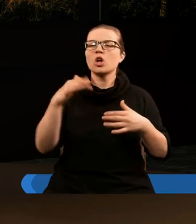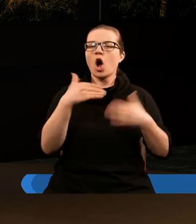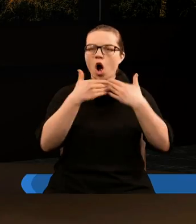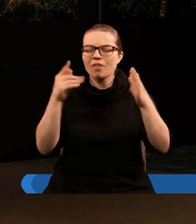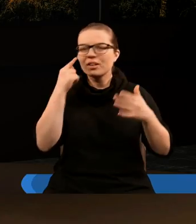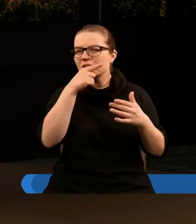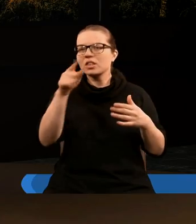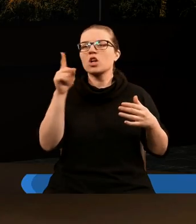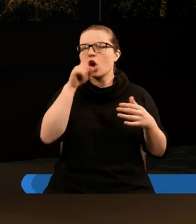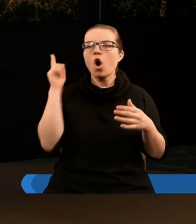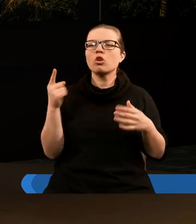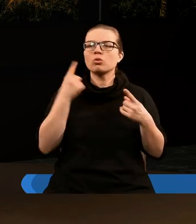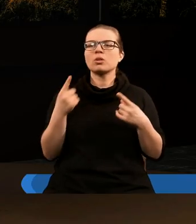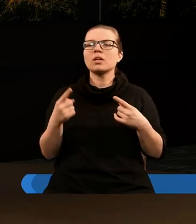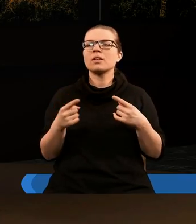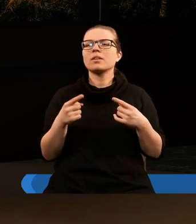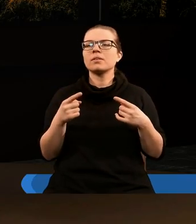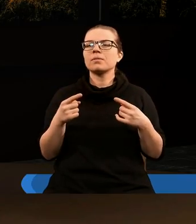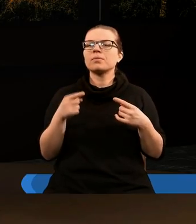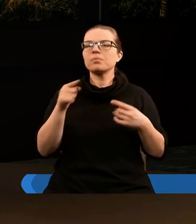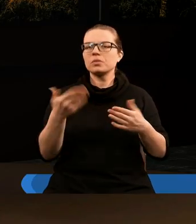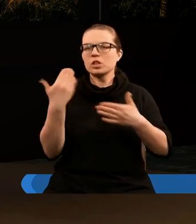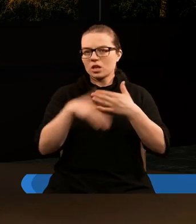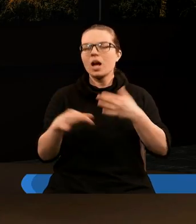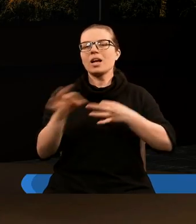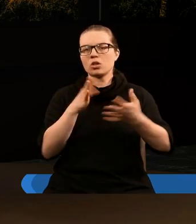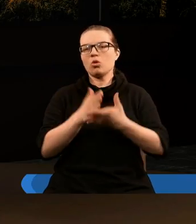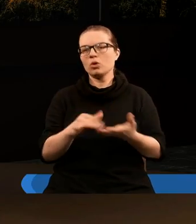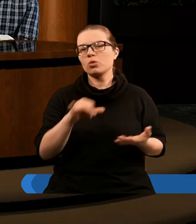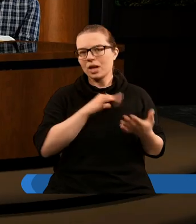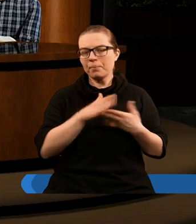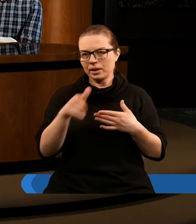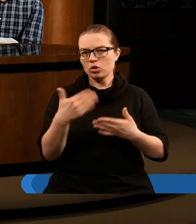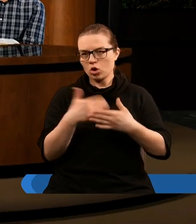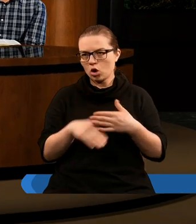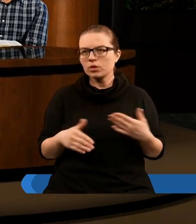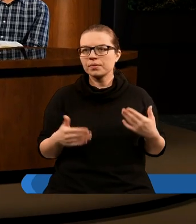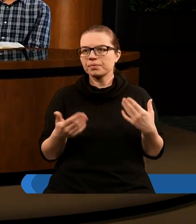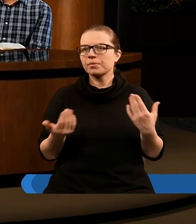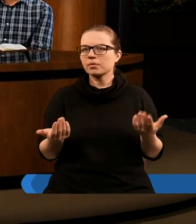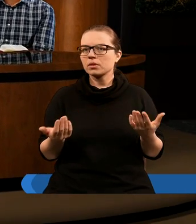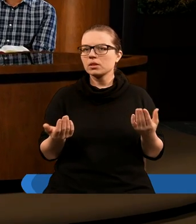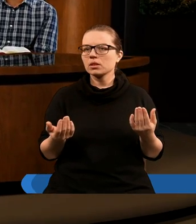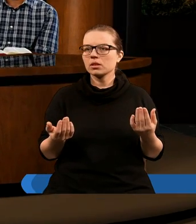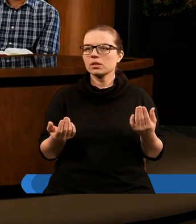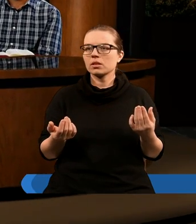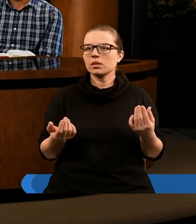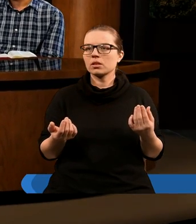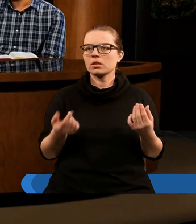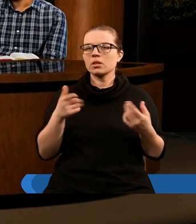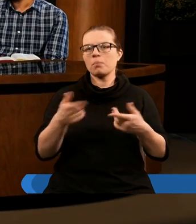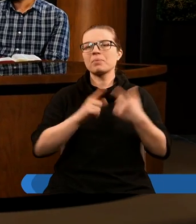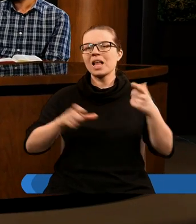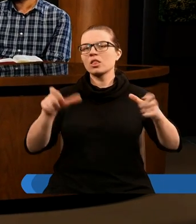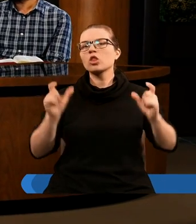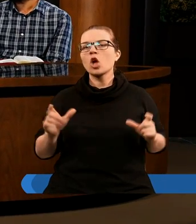oczu, czyli to są już czasy po tym, jak skończyła się historia grzechu. Gdzie jest ten wielki tłum? Przed